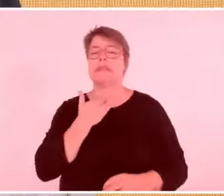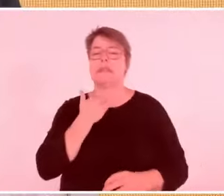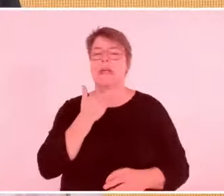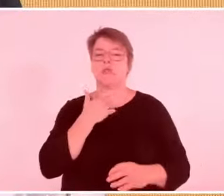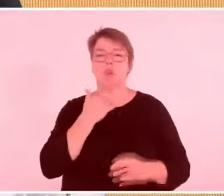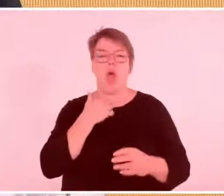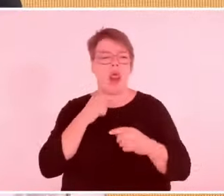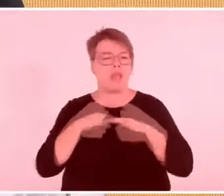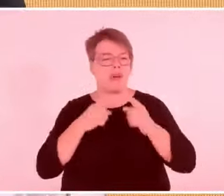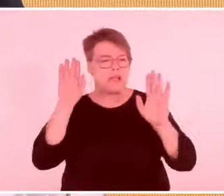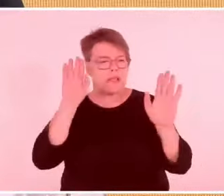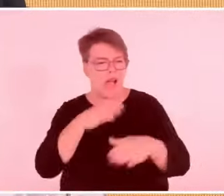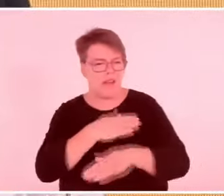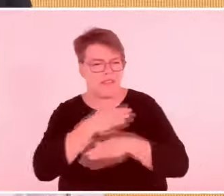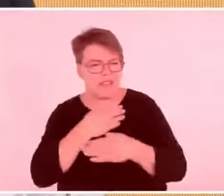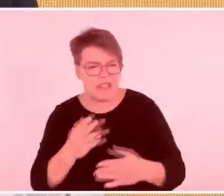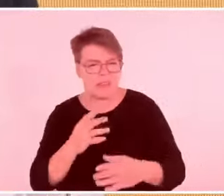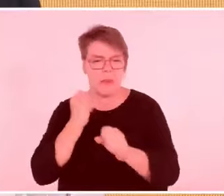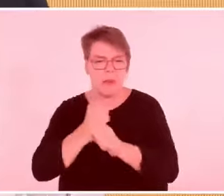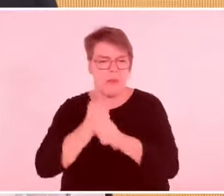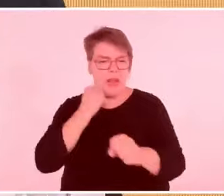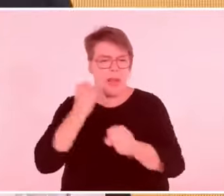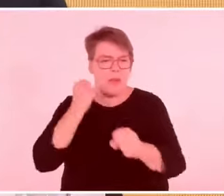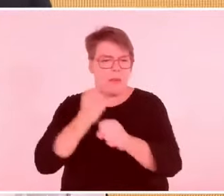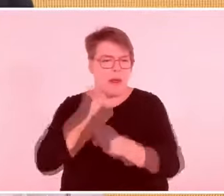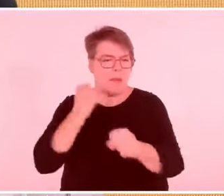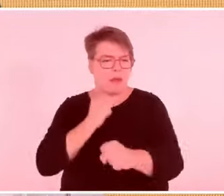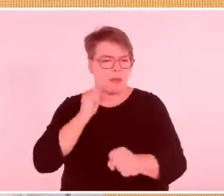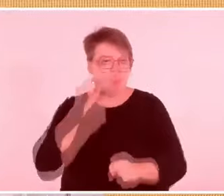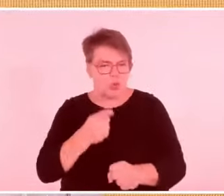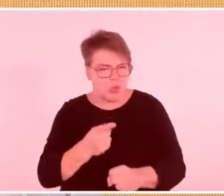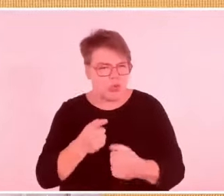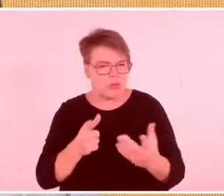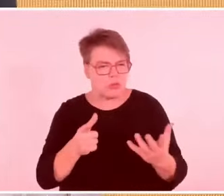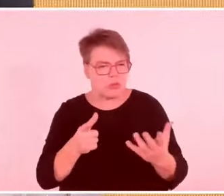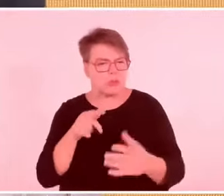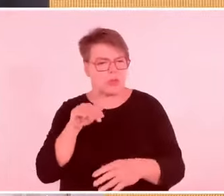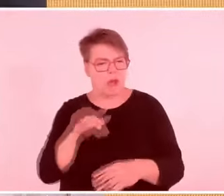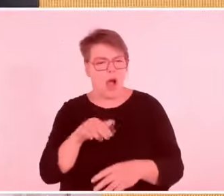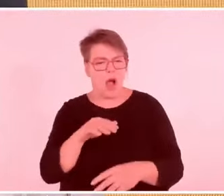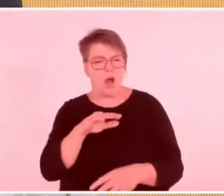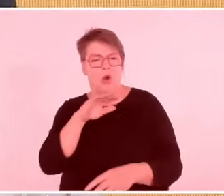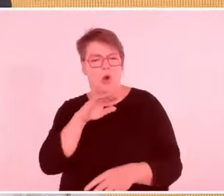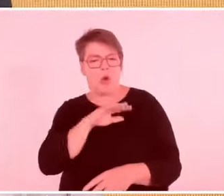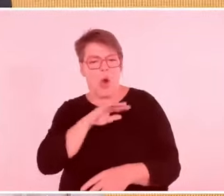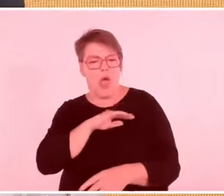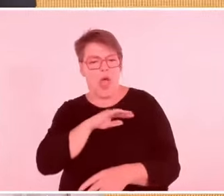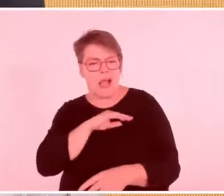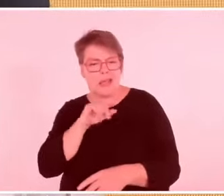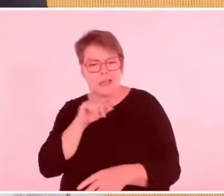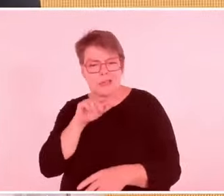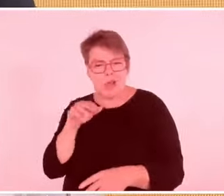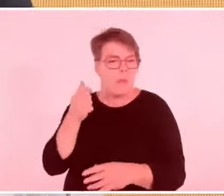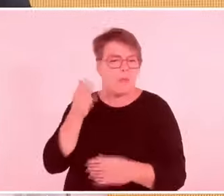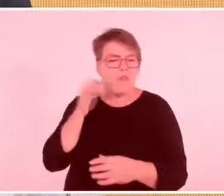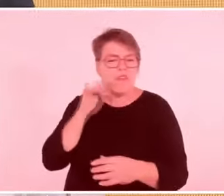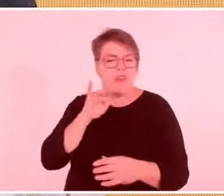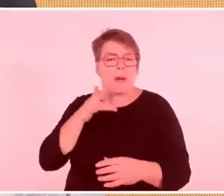zum Orgasmus kommen, wird der Penis sofort abgebissen. Nee, in einer solchen Gesellschaft möchte ich nicht leben.